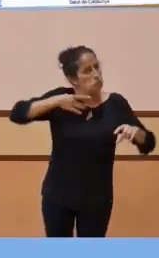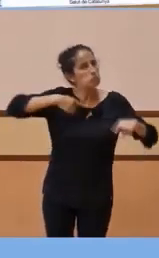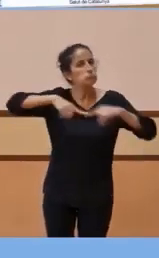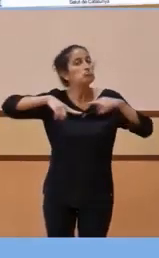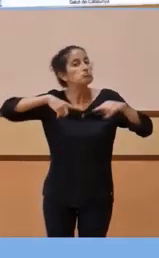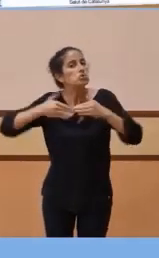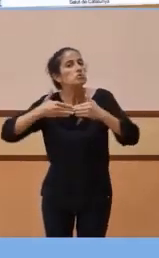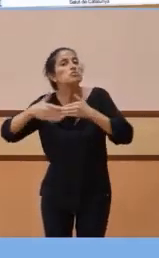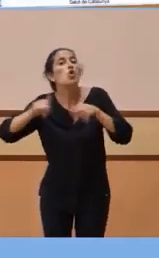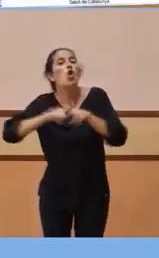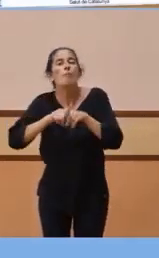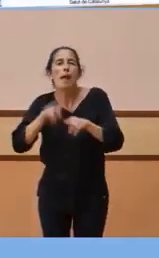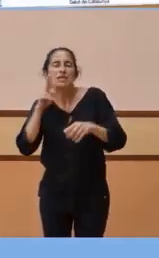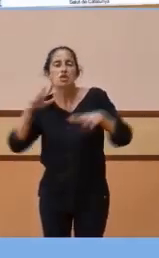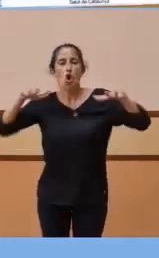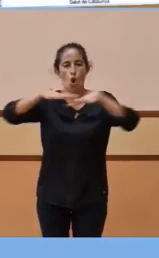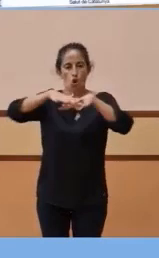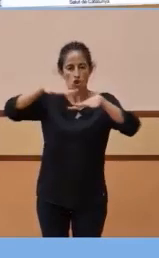aquesta visió de xarxa.